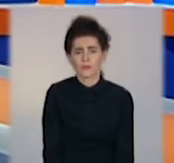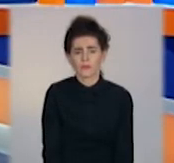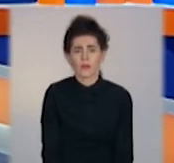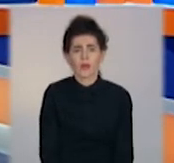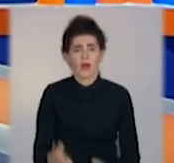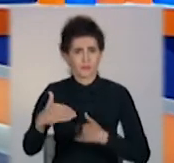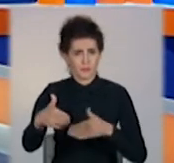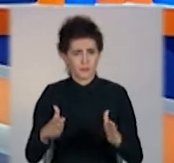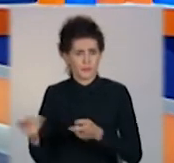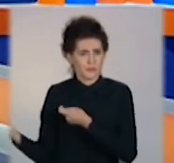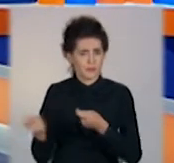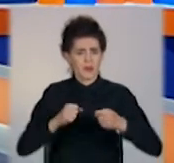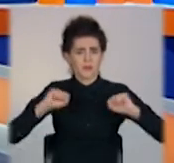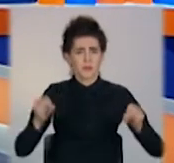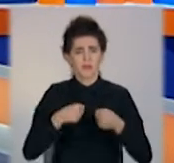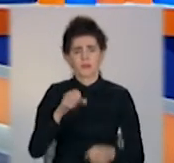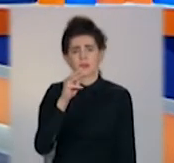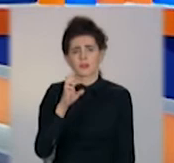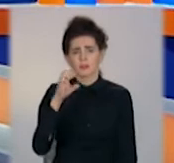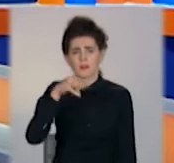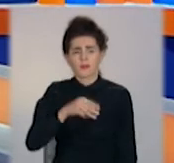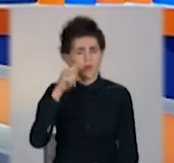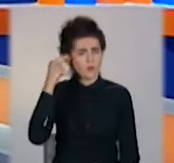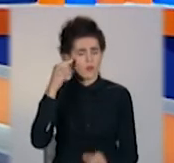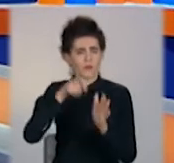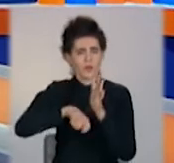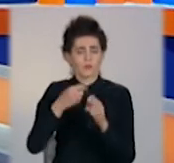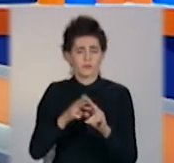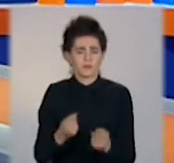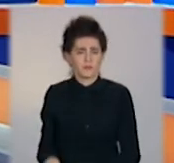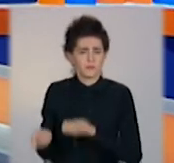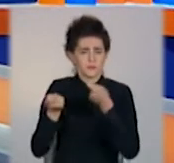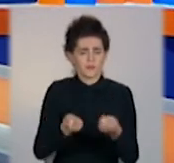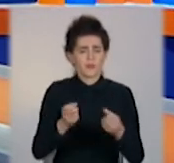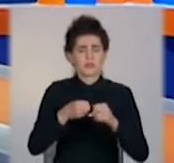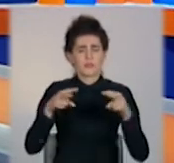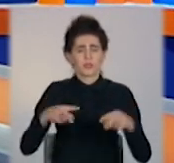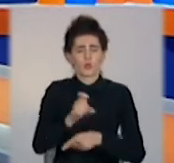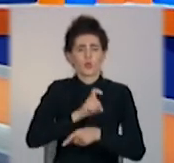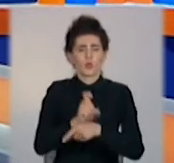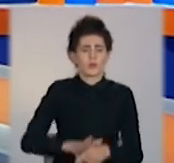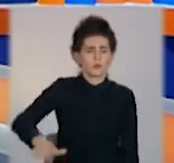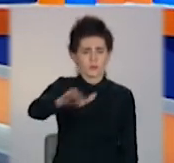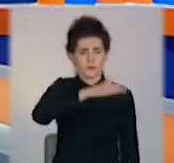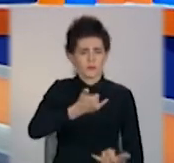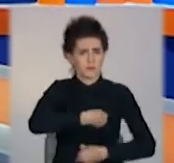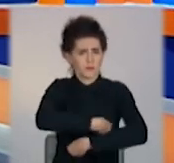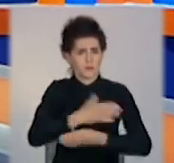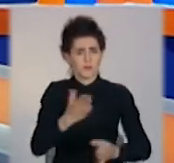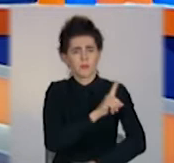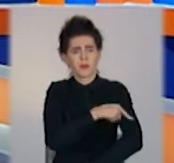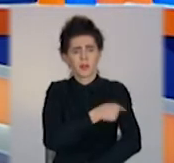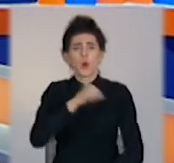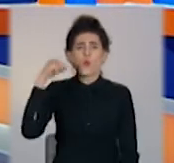Партія експрес-тестів на коронавірус прибула на Донеччину. Тест системи розподіляють по міських лікарнях області,